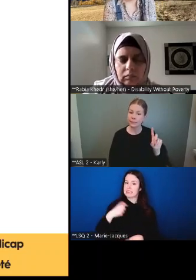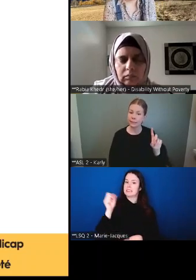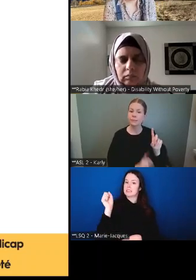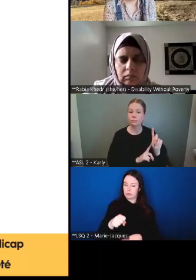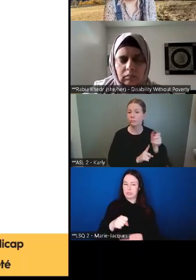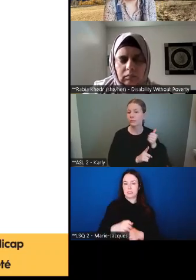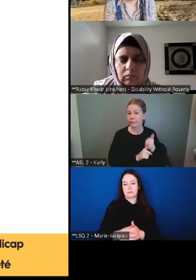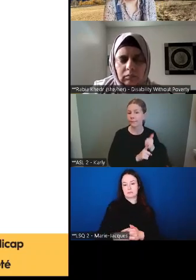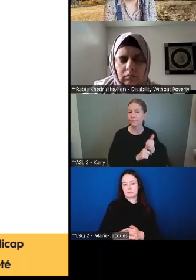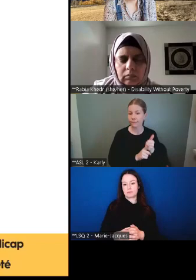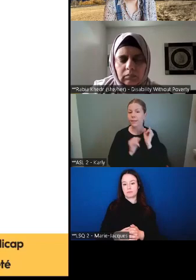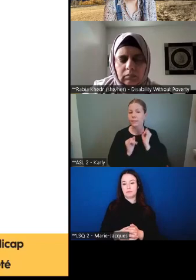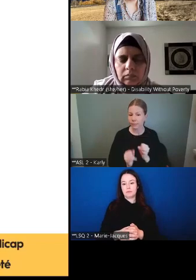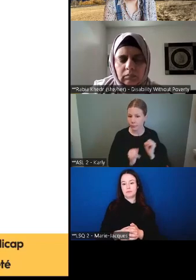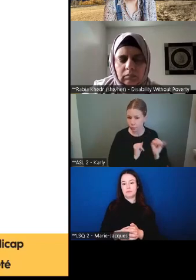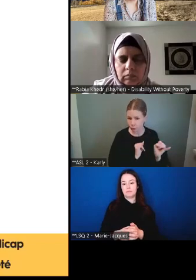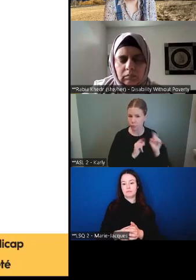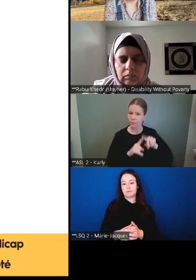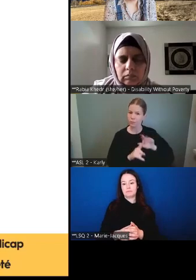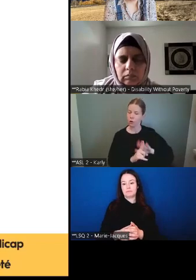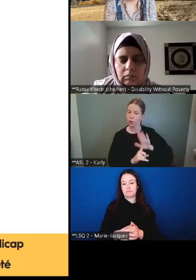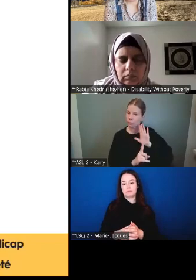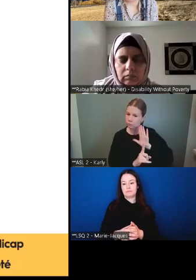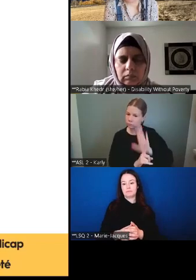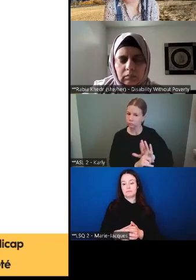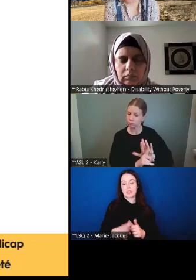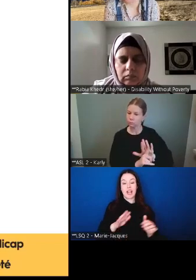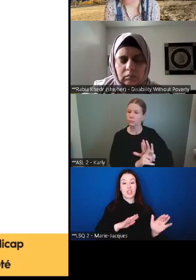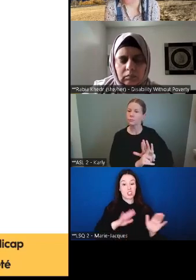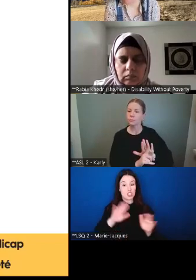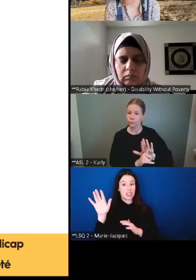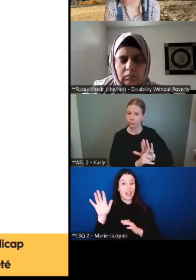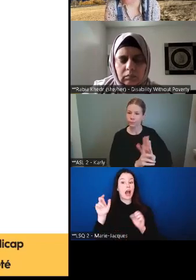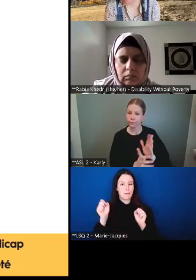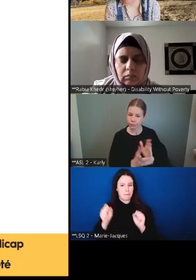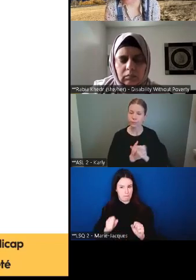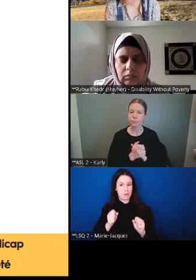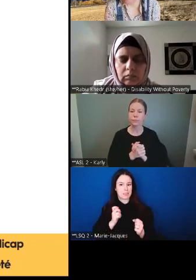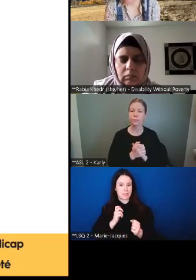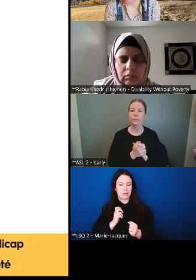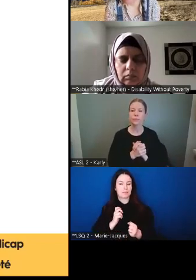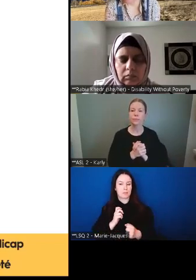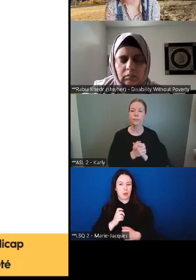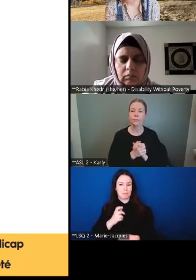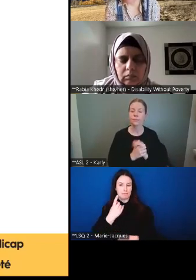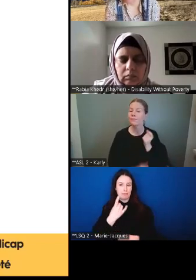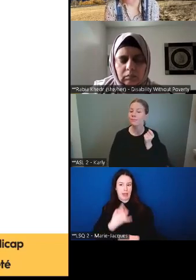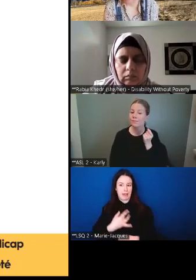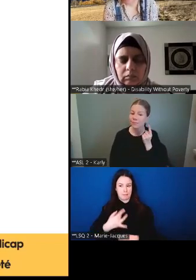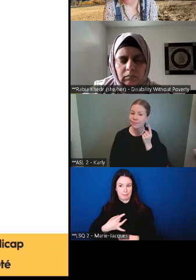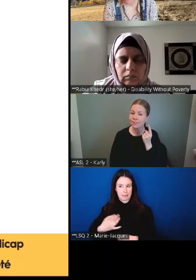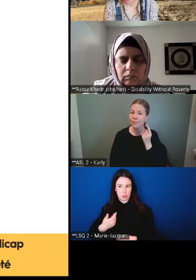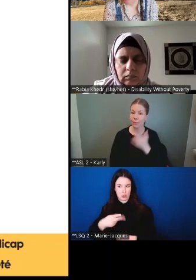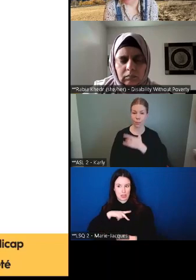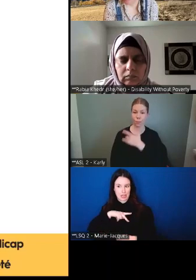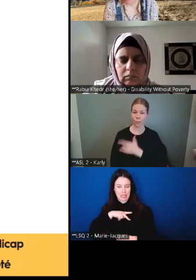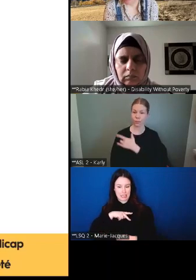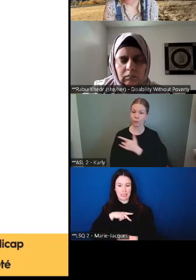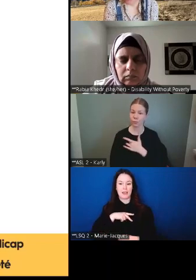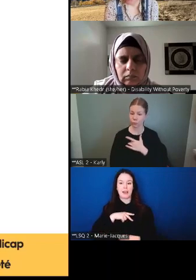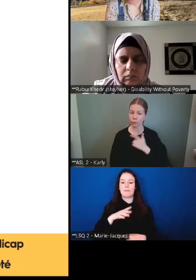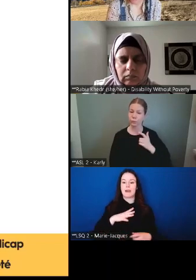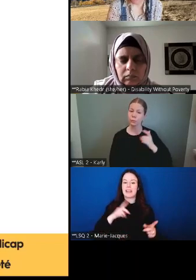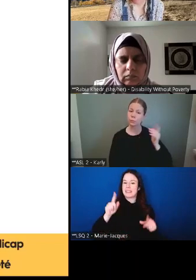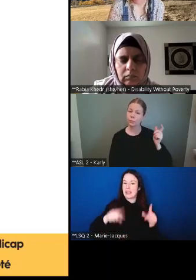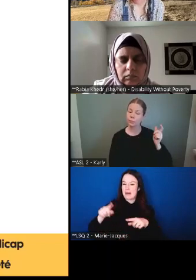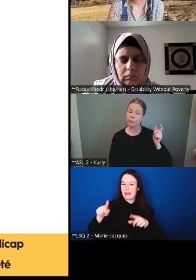souvent, c'est personnalisé, mais toutes prestations que nous recevons de la part des provinces ont